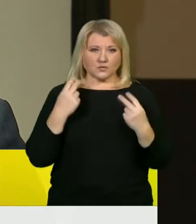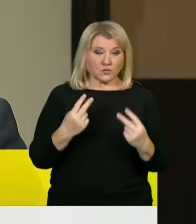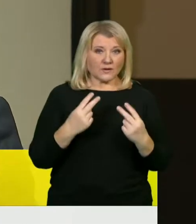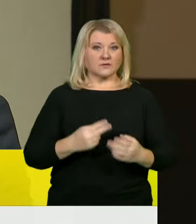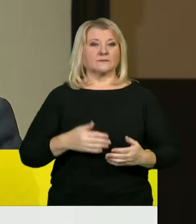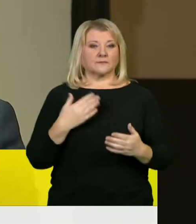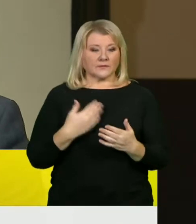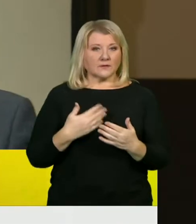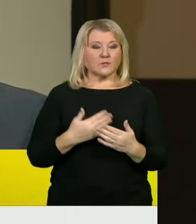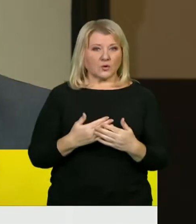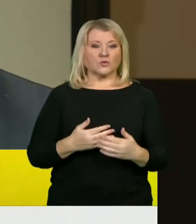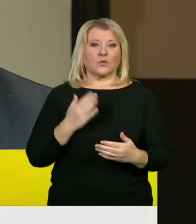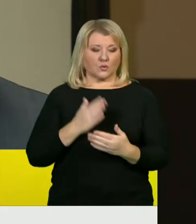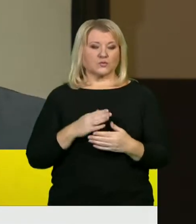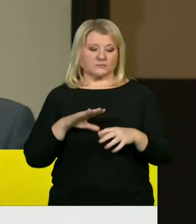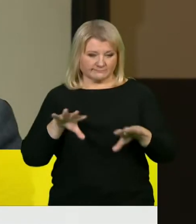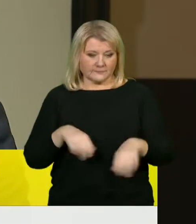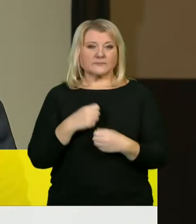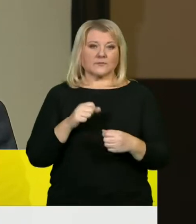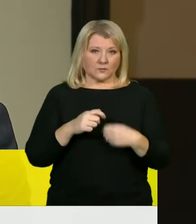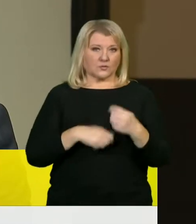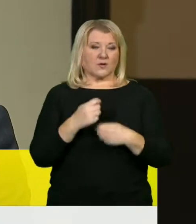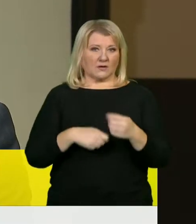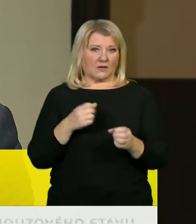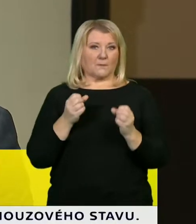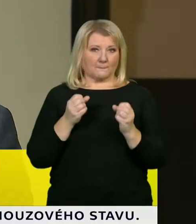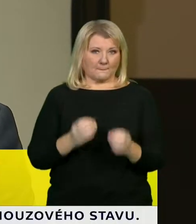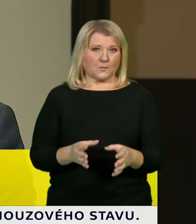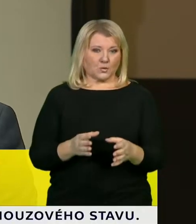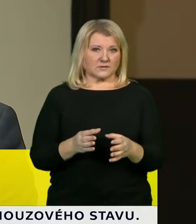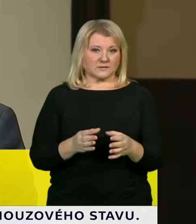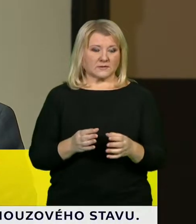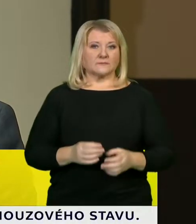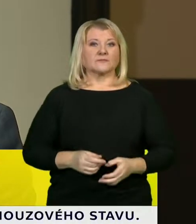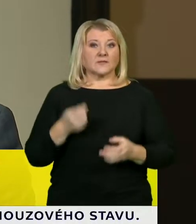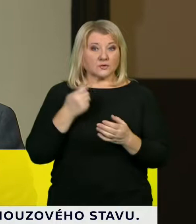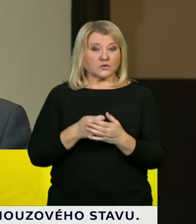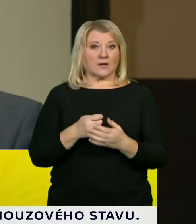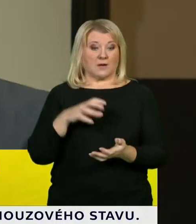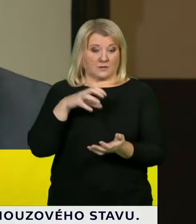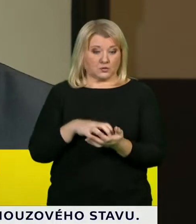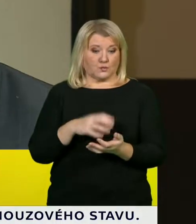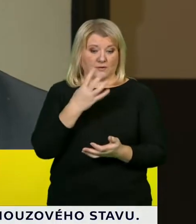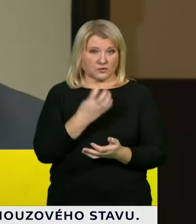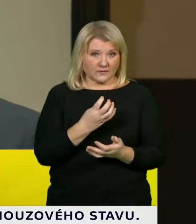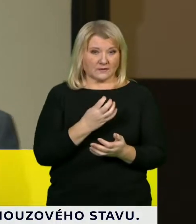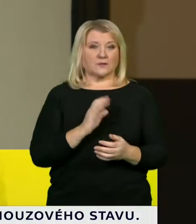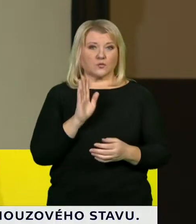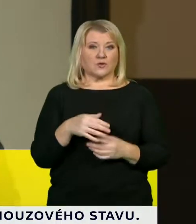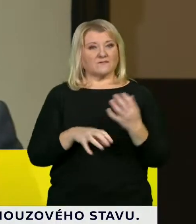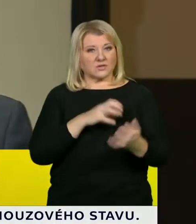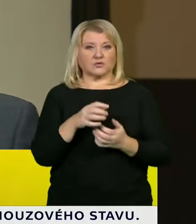prioritách a proto také se ten provoz ve stupni 4 vrací od středy 25.